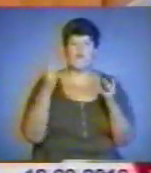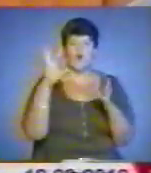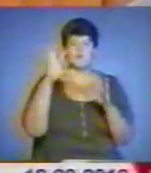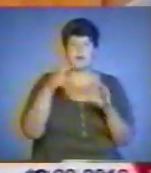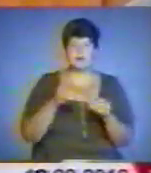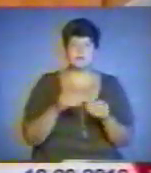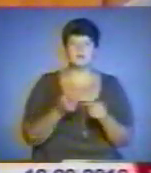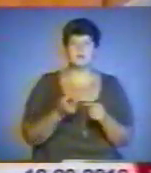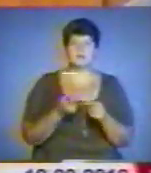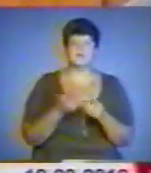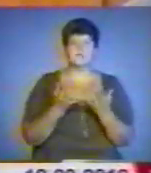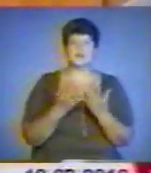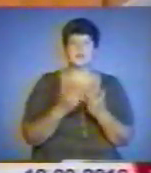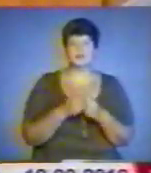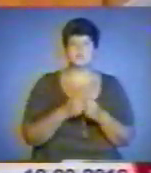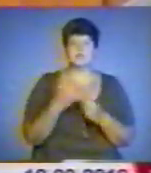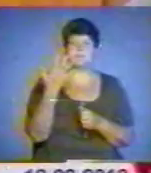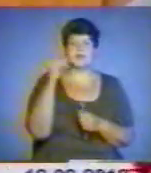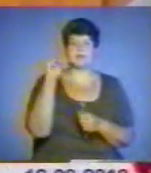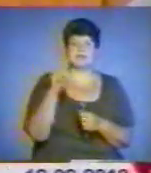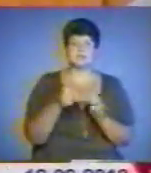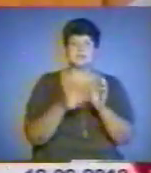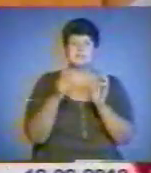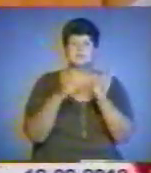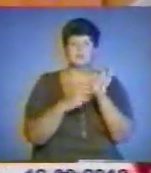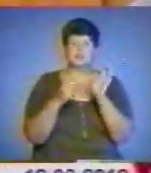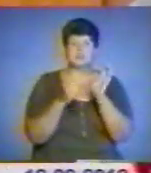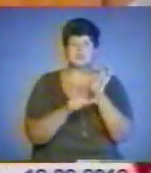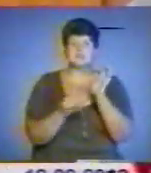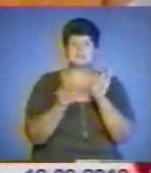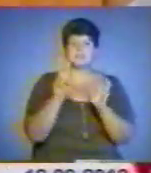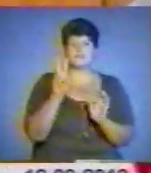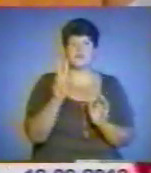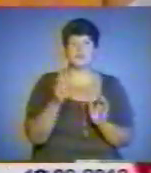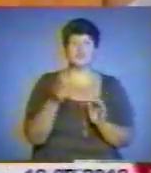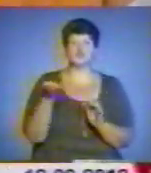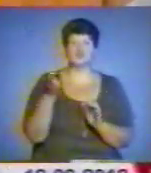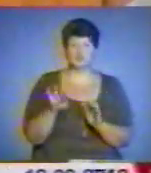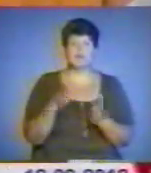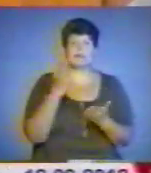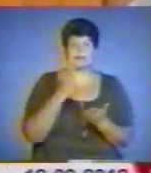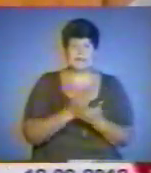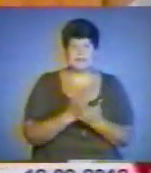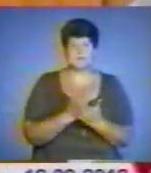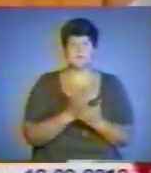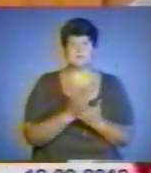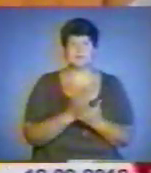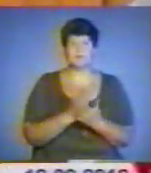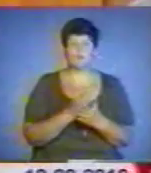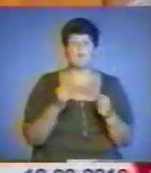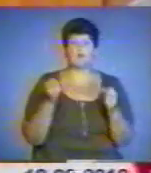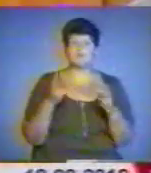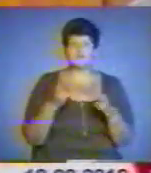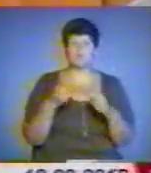заклади в кількості 5672 штуки. Це вже такі наявні, які вони є. По професійно-технічних